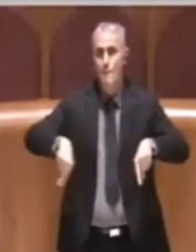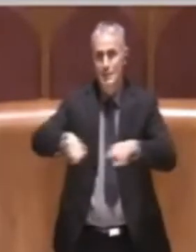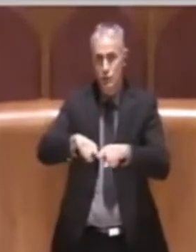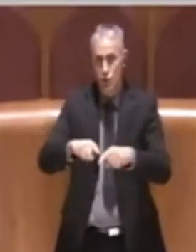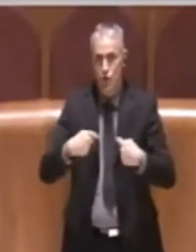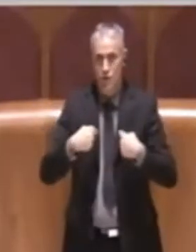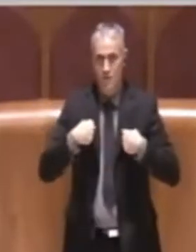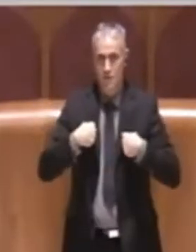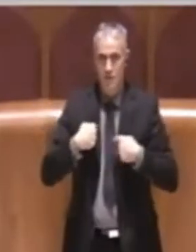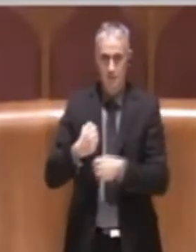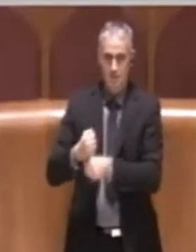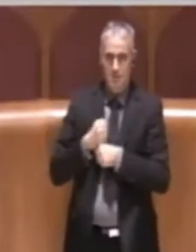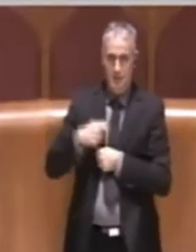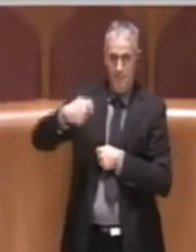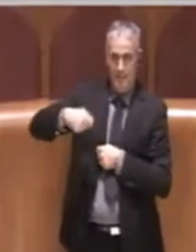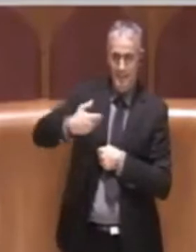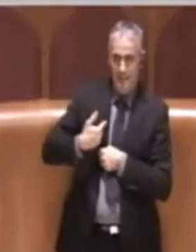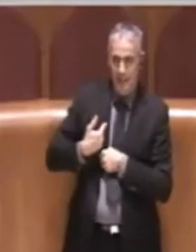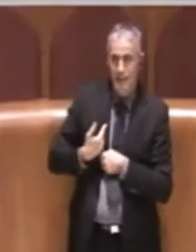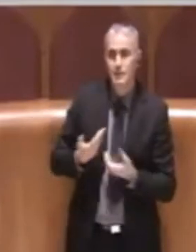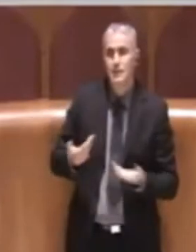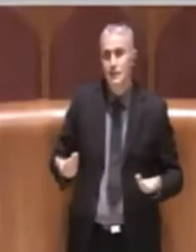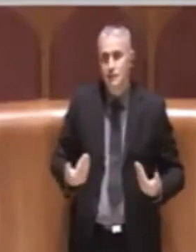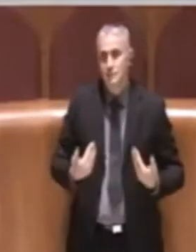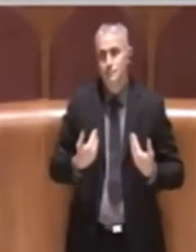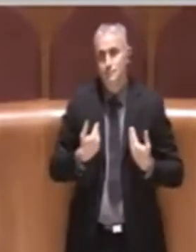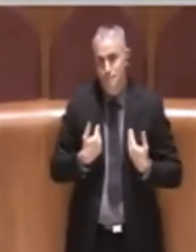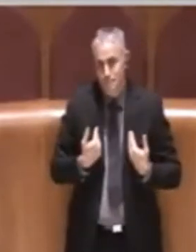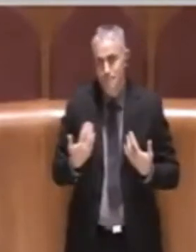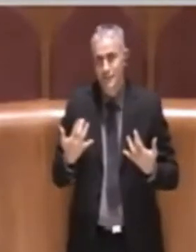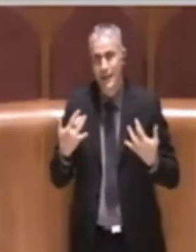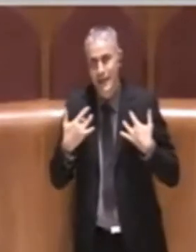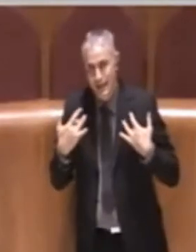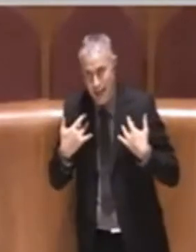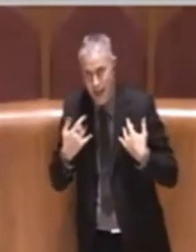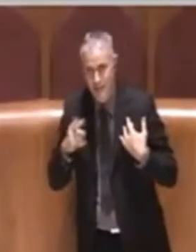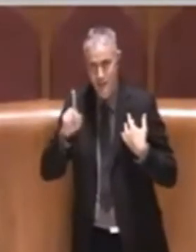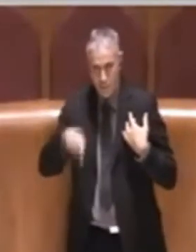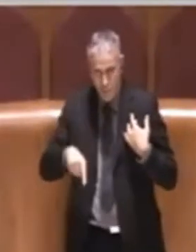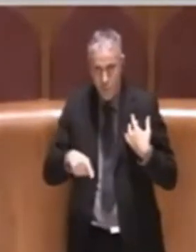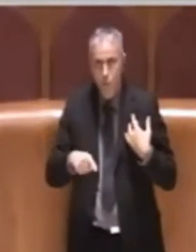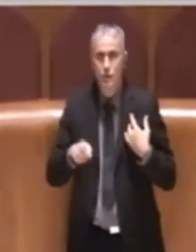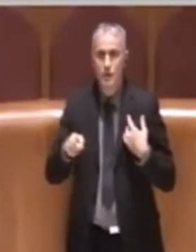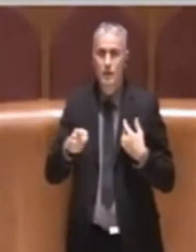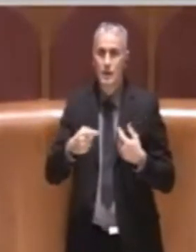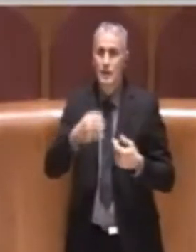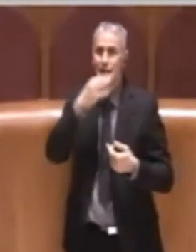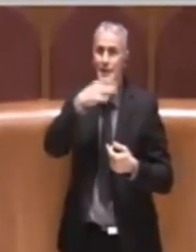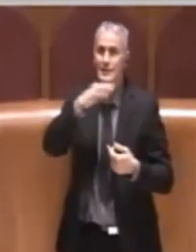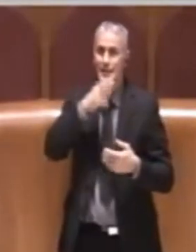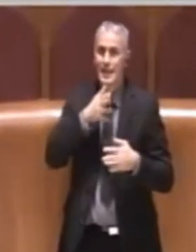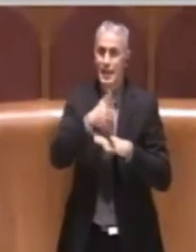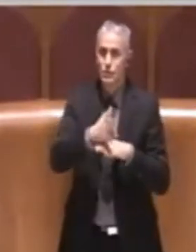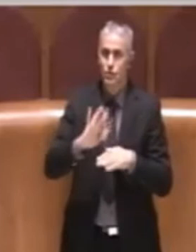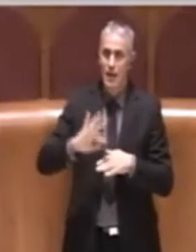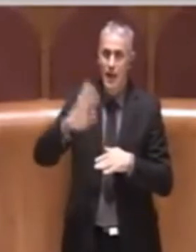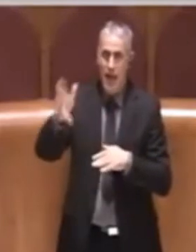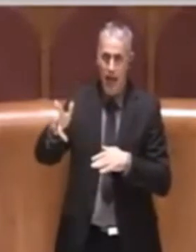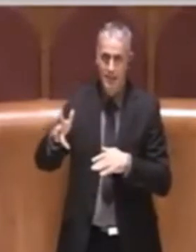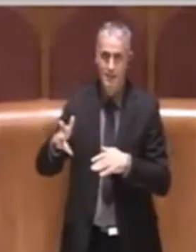sono Presidente. E questo ovviamente mi dà, voglio ringraziare anche per questo insomma le dichiarazioni fatte anche dagli altri